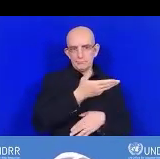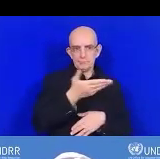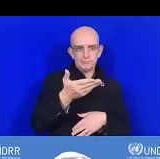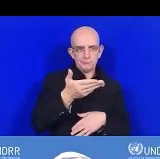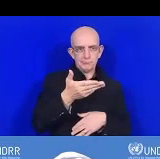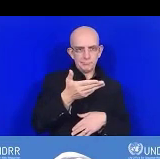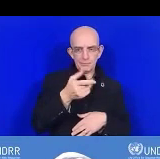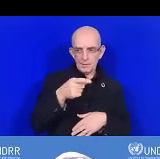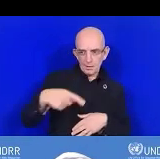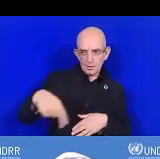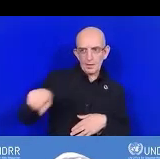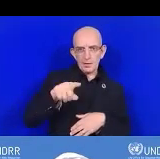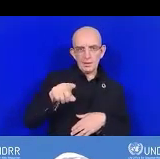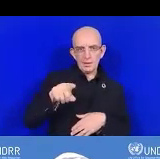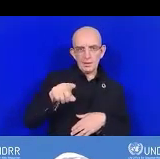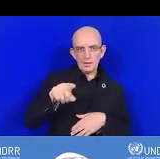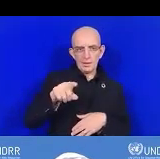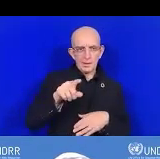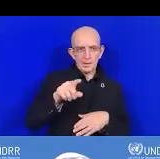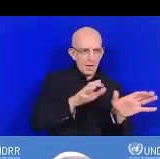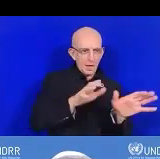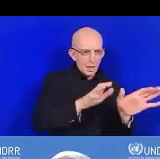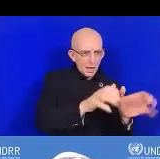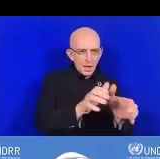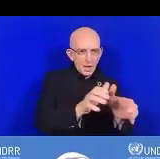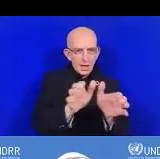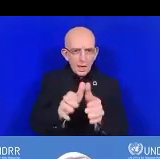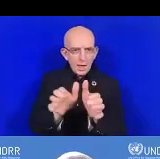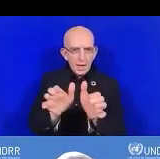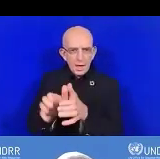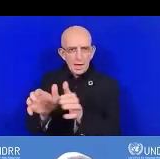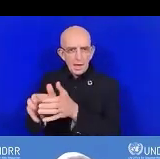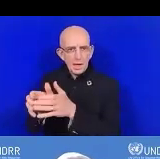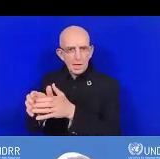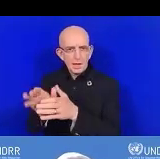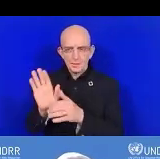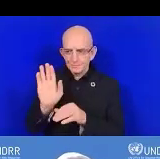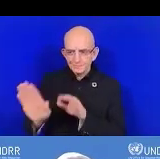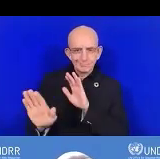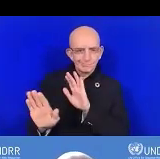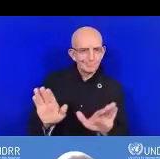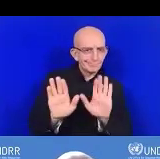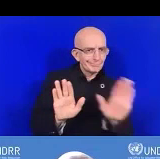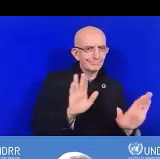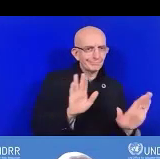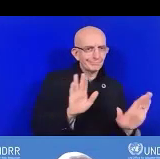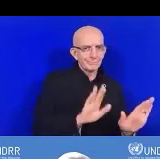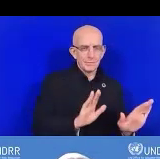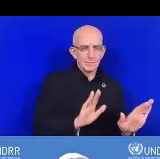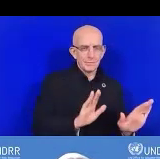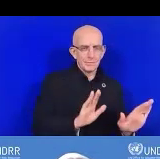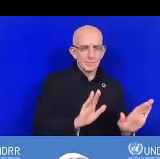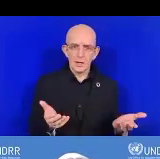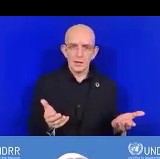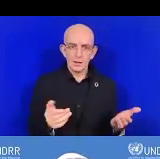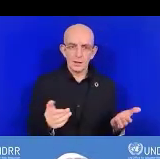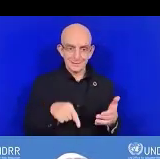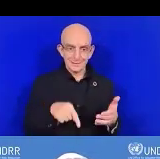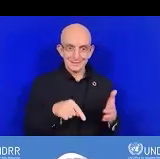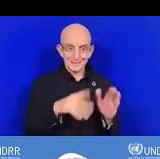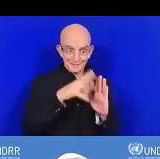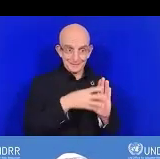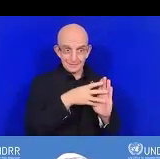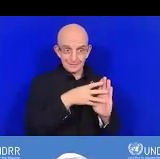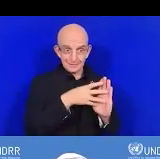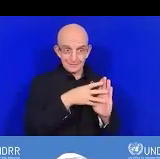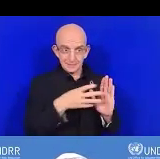bord, c'est d'assurer une coordination intersectorielle.